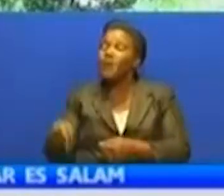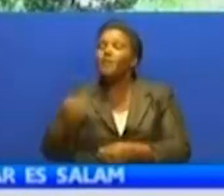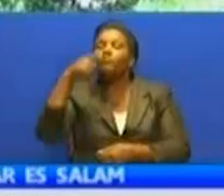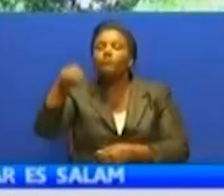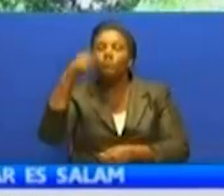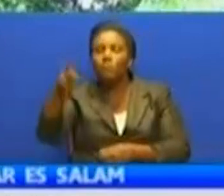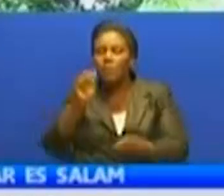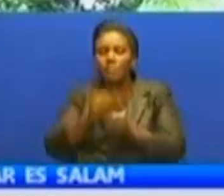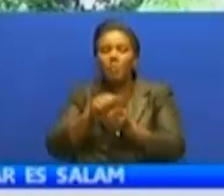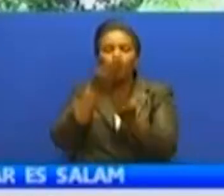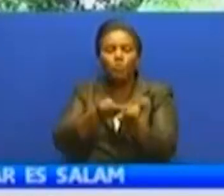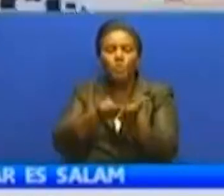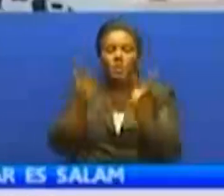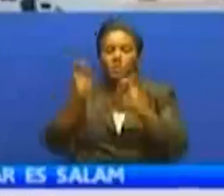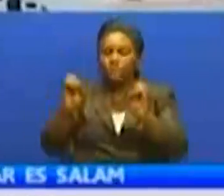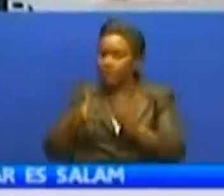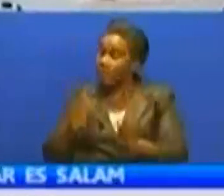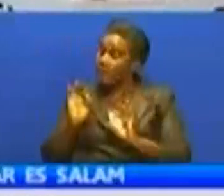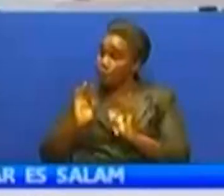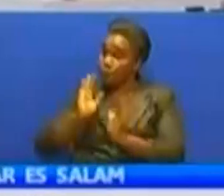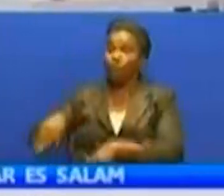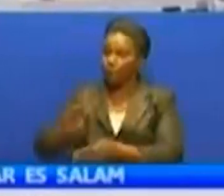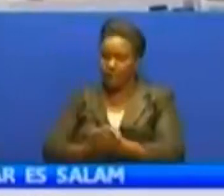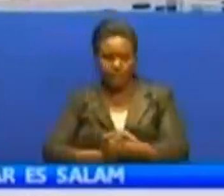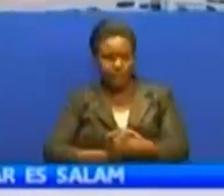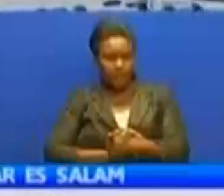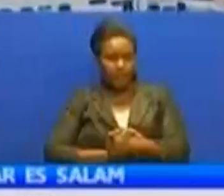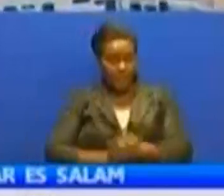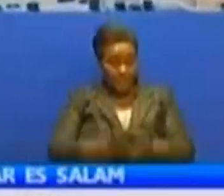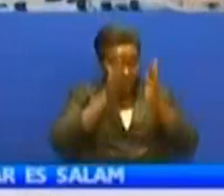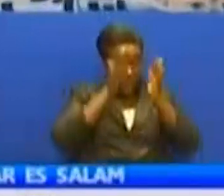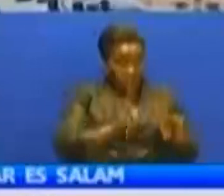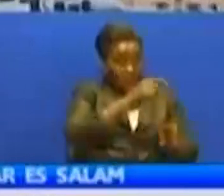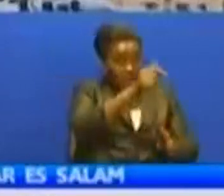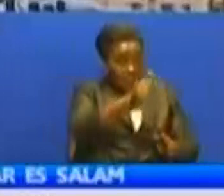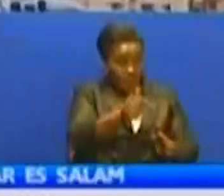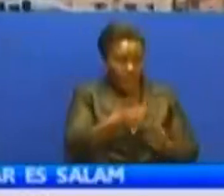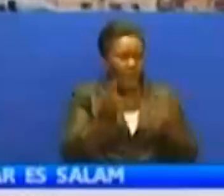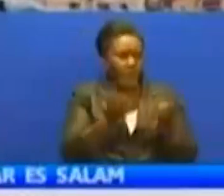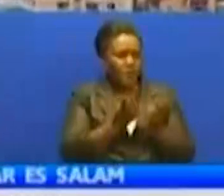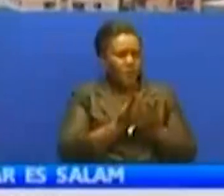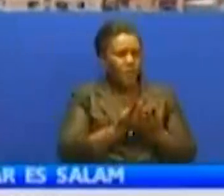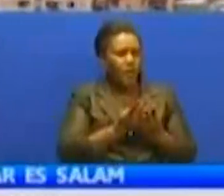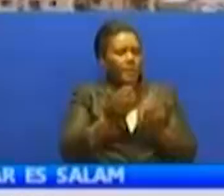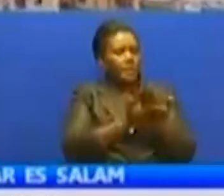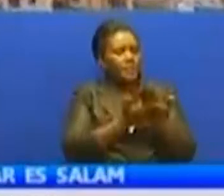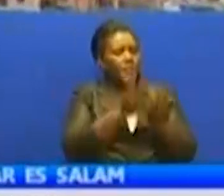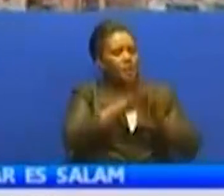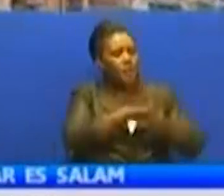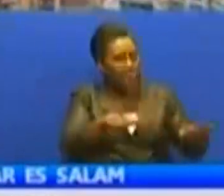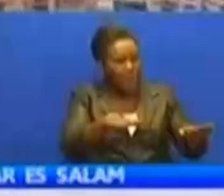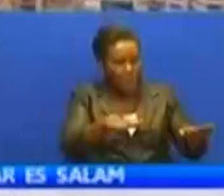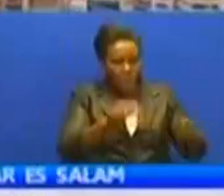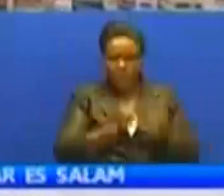ambayo haya na ushahidi huna uthibitisho na wache. Heshima ya nchi ya Tanzania, kuwa